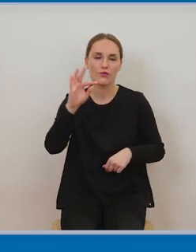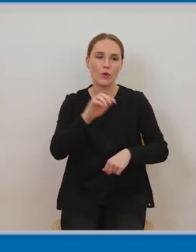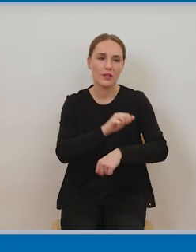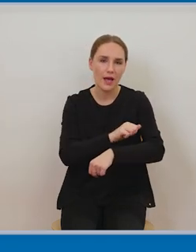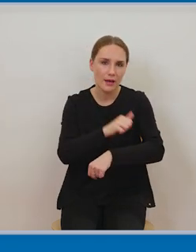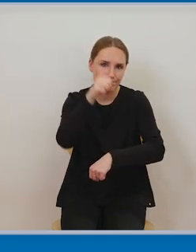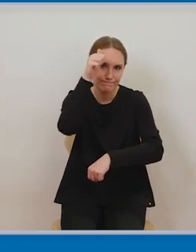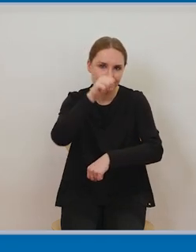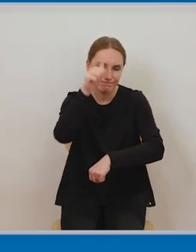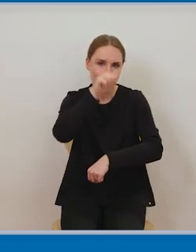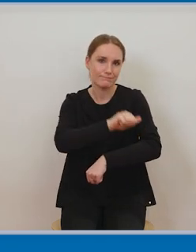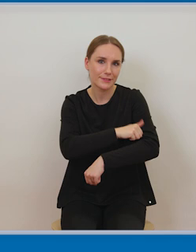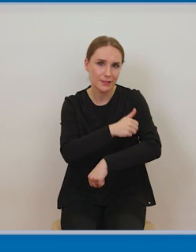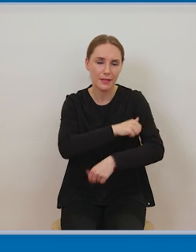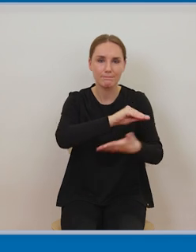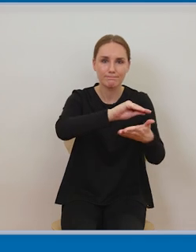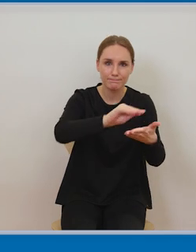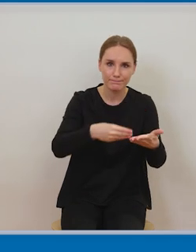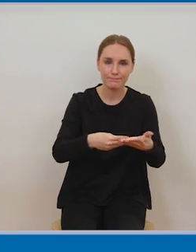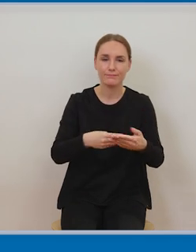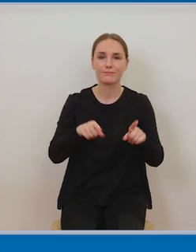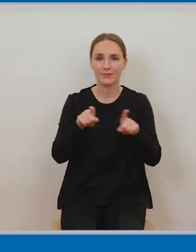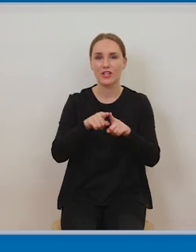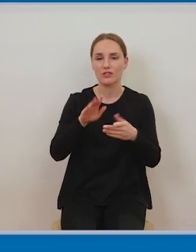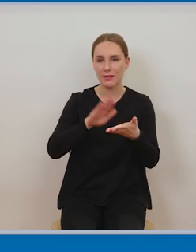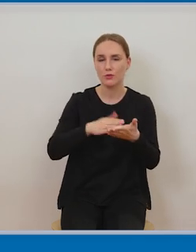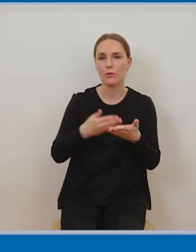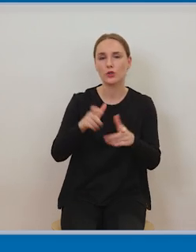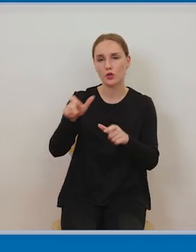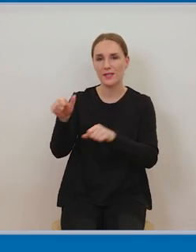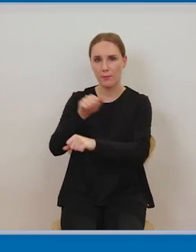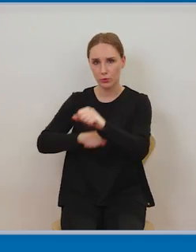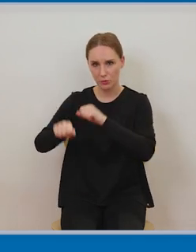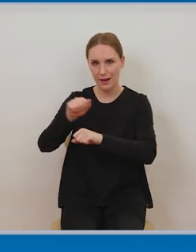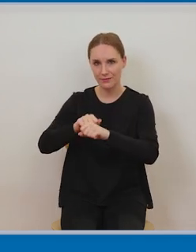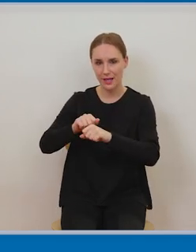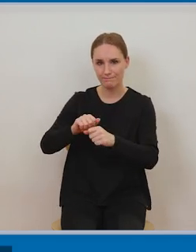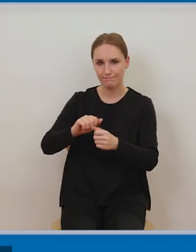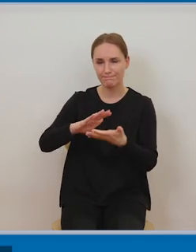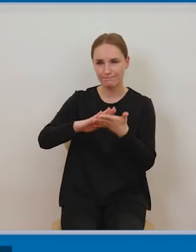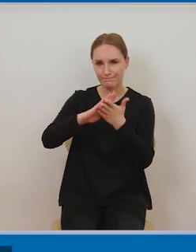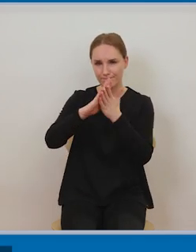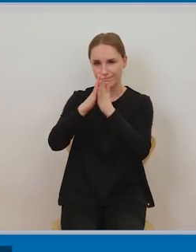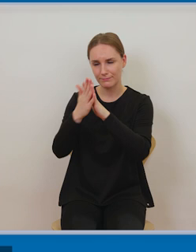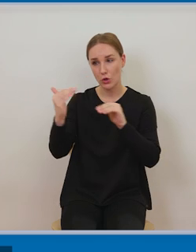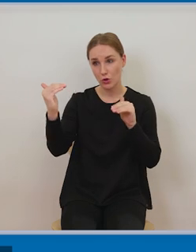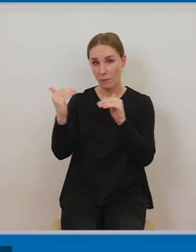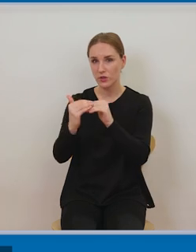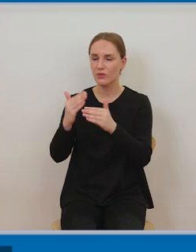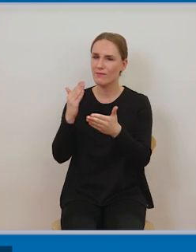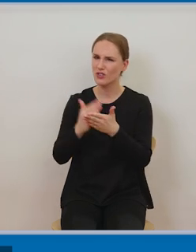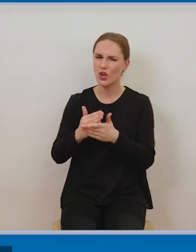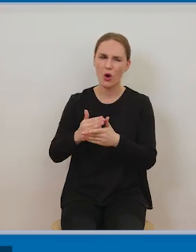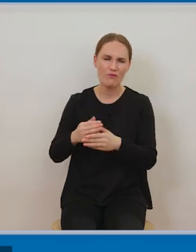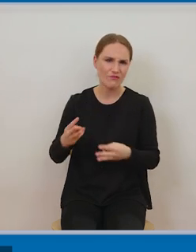żeby nadmiernie nie ingerować w integralność utworu objętą ochroną w ramach autorskich praw osobistych